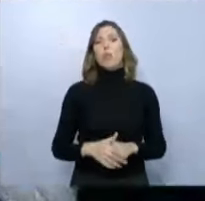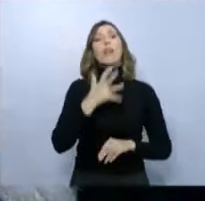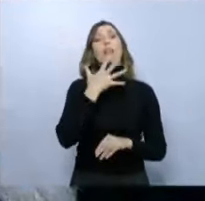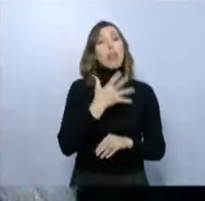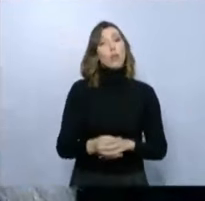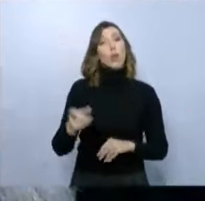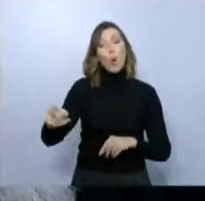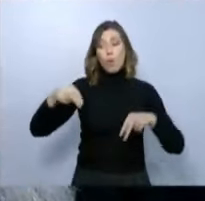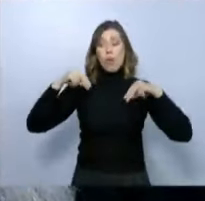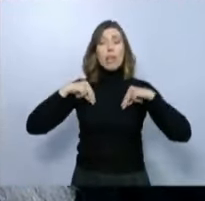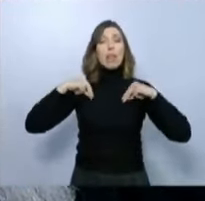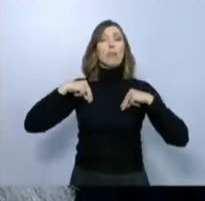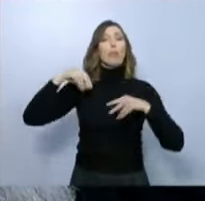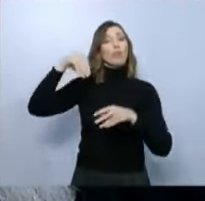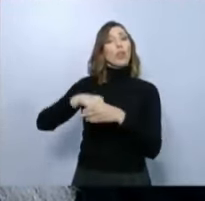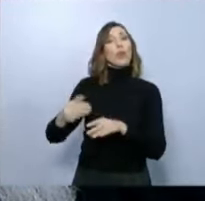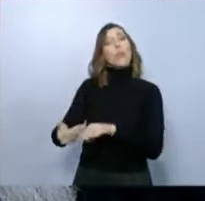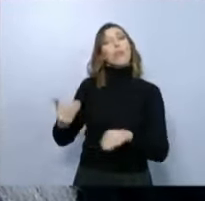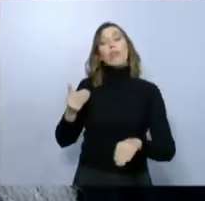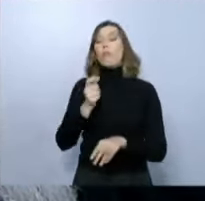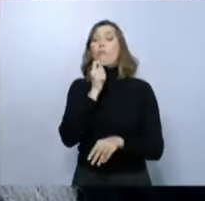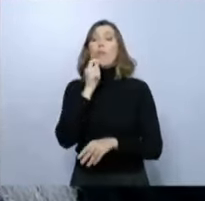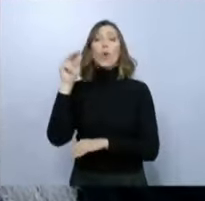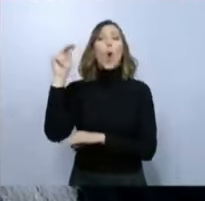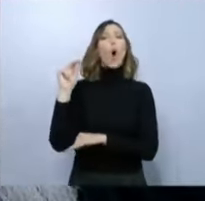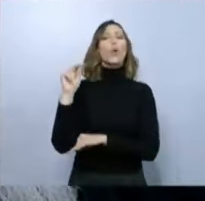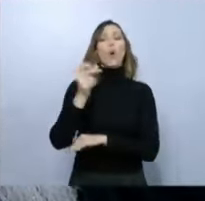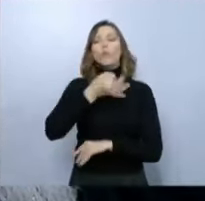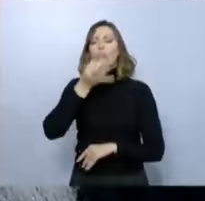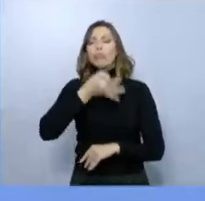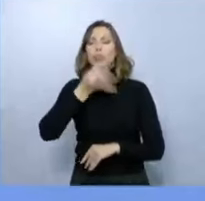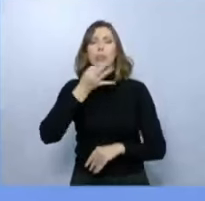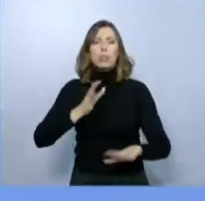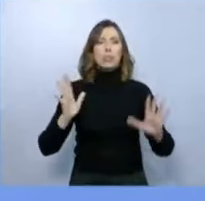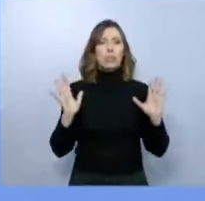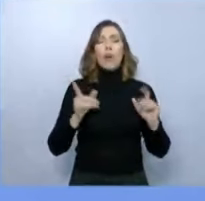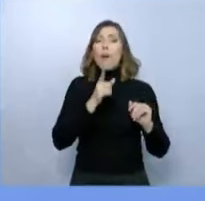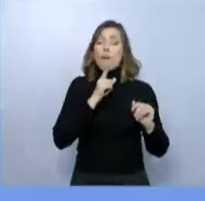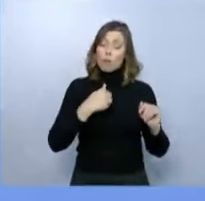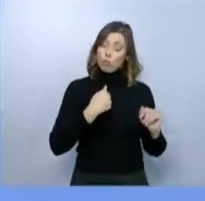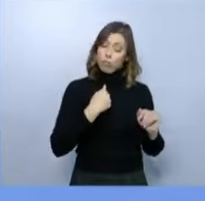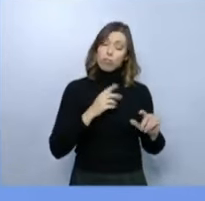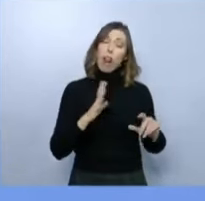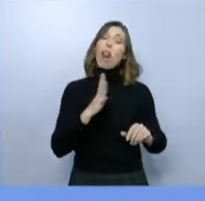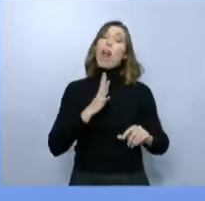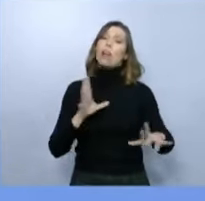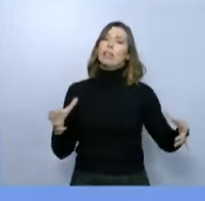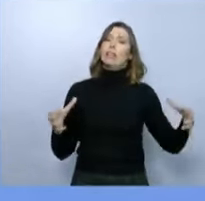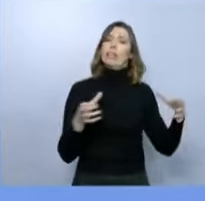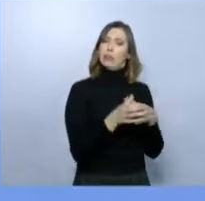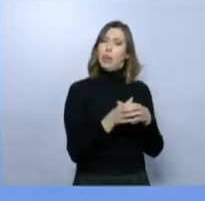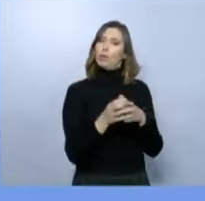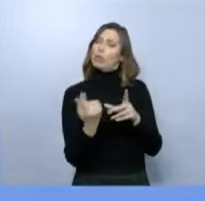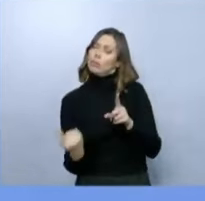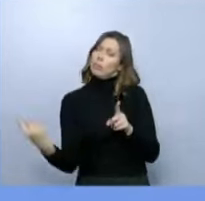επωνομαζόμενο πολιτικό όρκο που δίνουμε, οι εκλεγμένοι με τη λαϊκή συσπήρωση σε όλη την Ελλάδα προσθέτουμε και μία μικρή